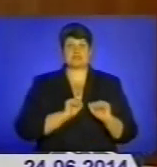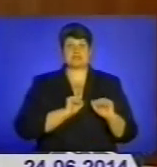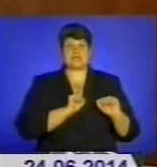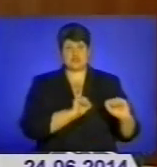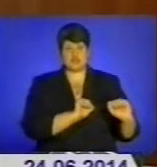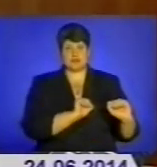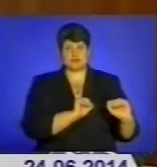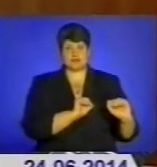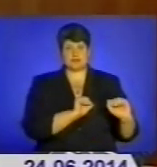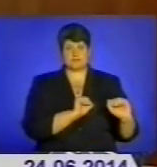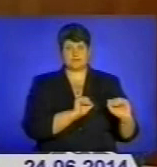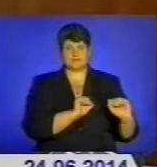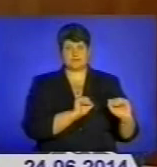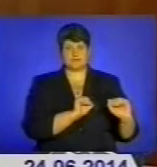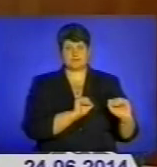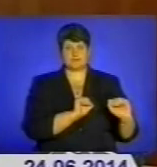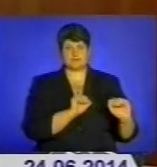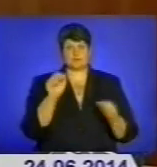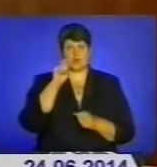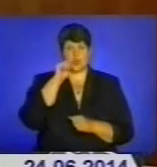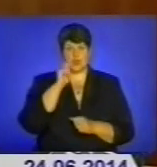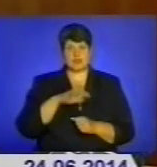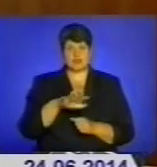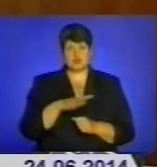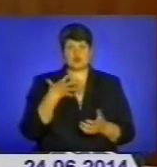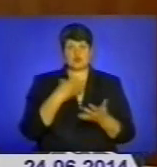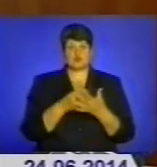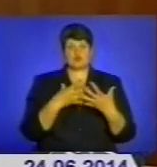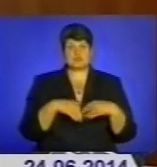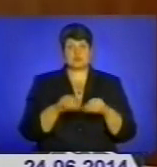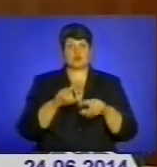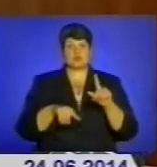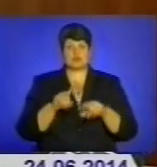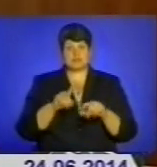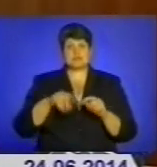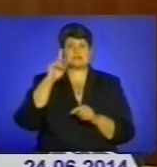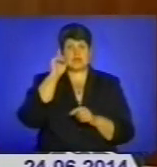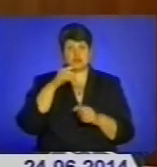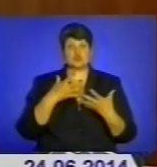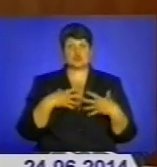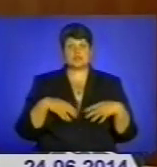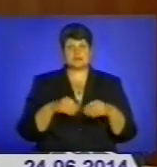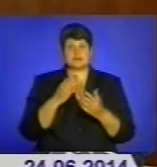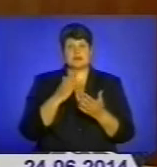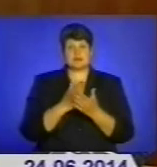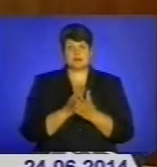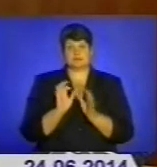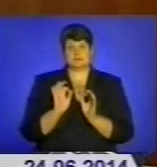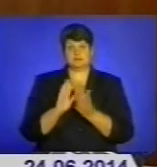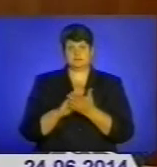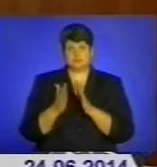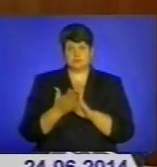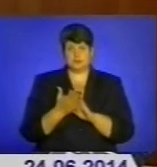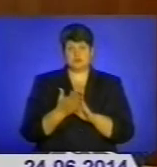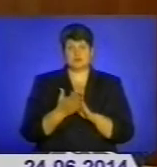країну, захищати свою сім'ю, родину, знаючи, що сім'я знаходиться в безпеці, то,